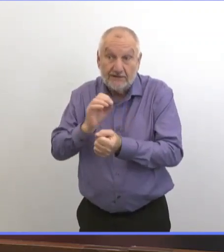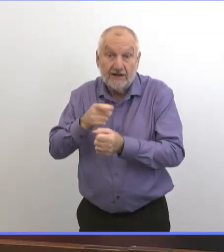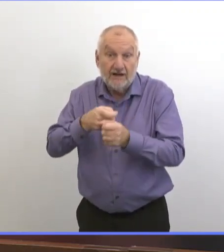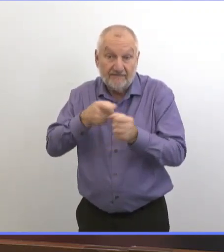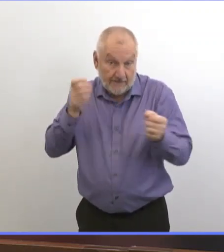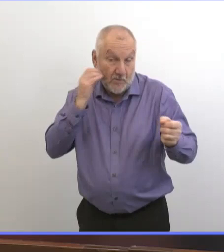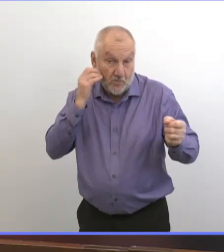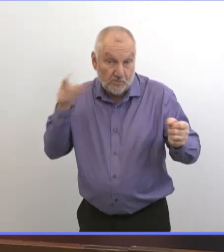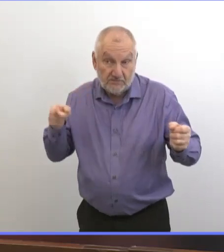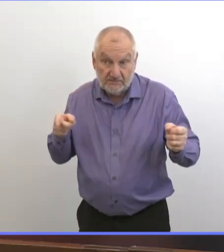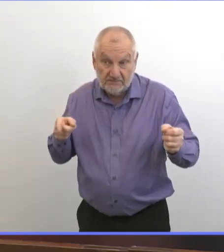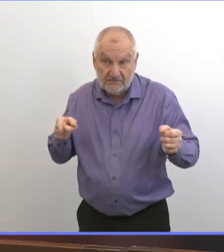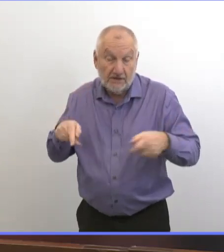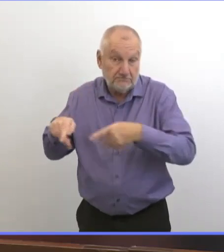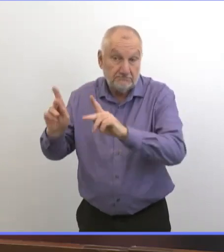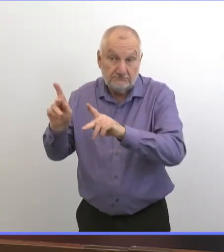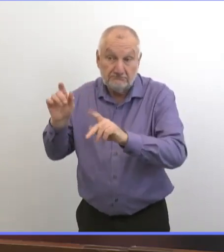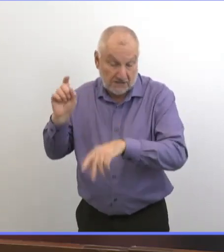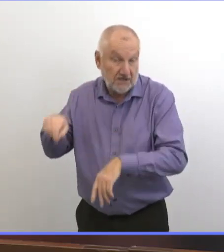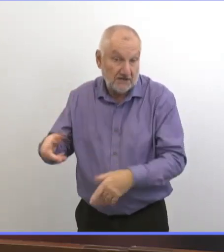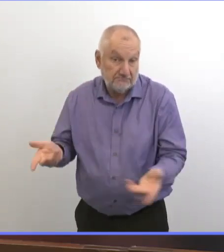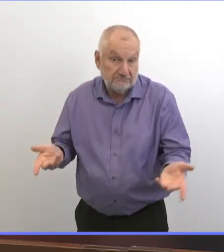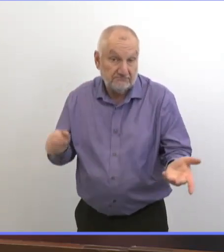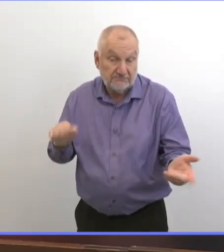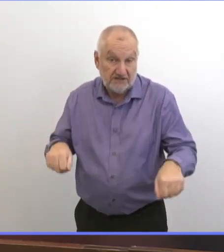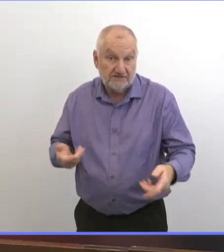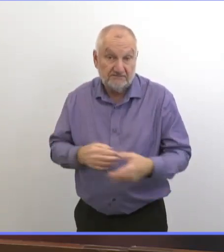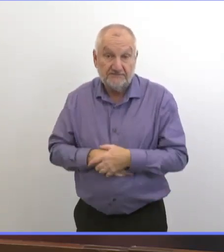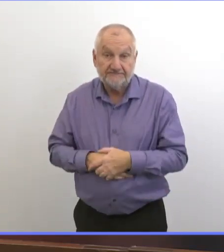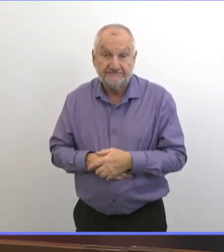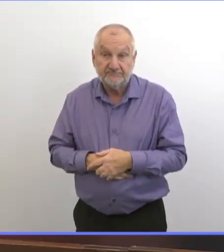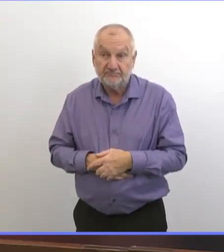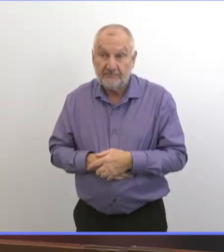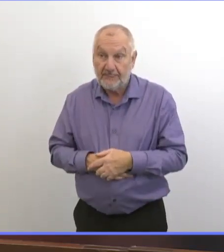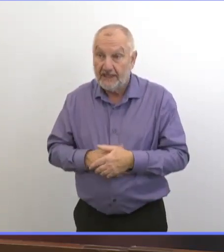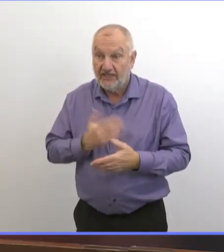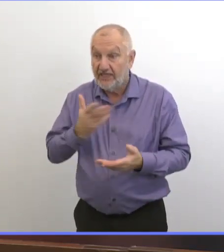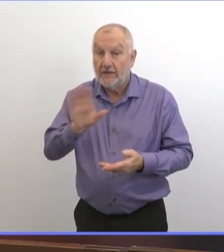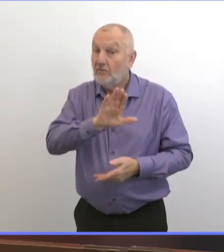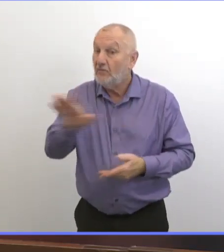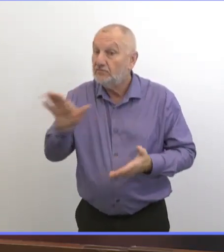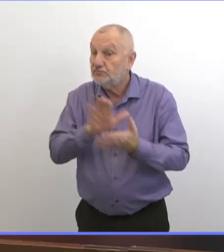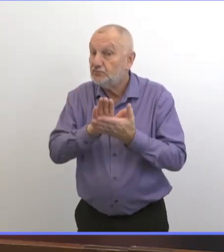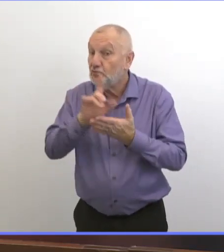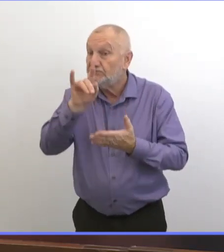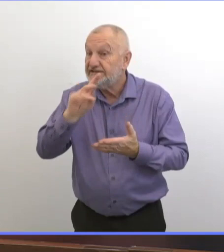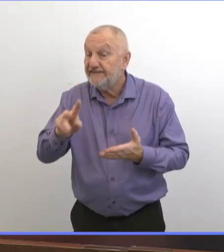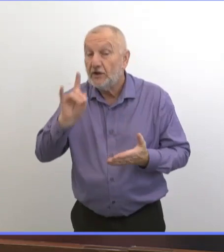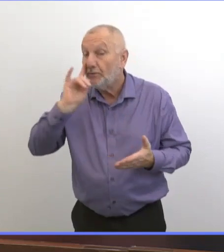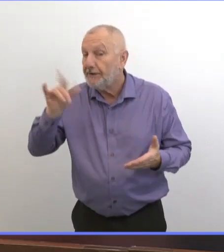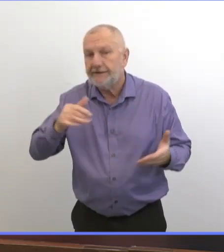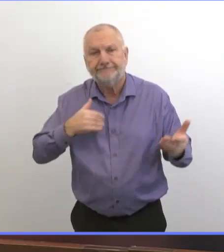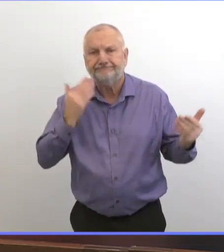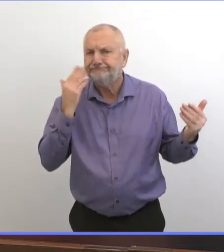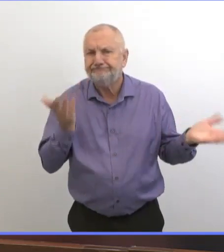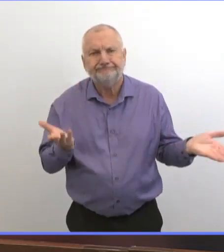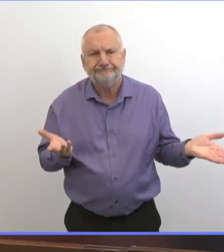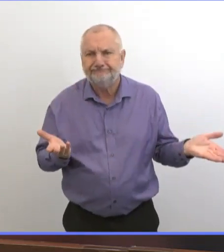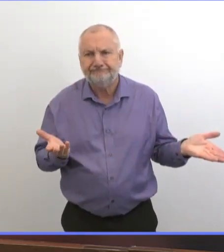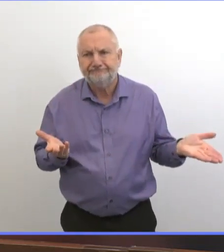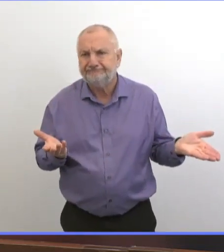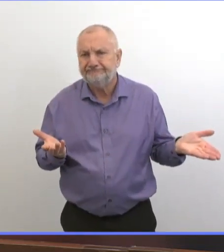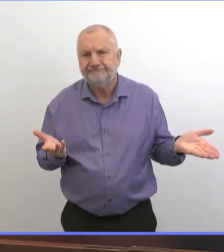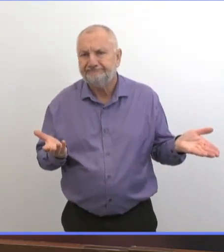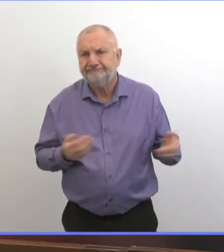que vous avez à faire par des emplois qui travaillent à la maison, je le recommande fortement. Je ne connais pas les situations particulières de chaque